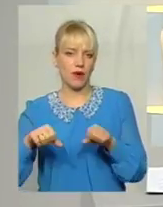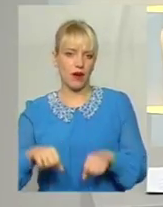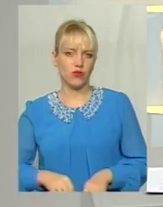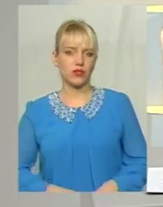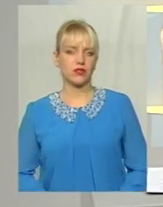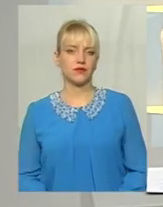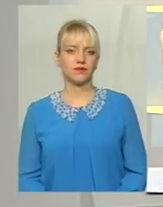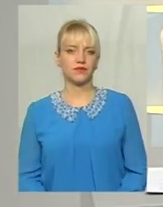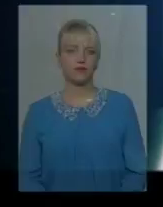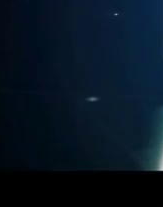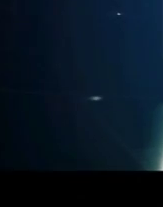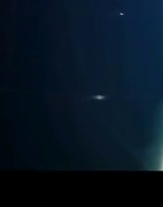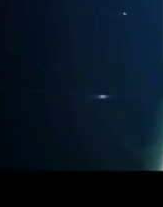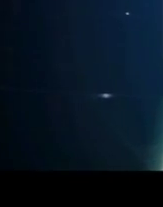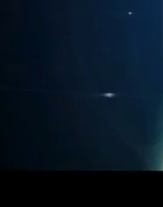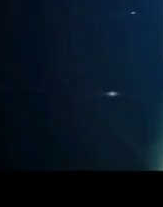зараз